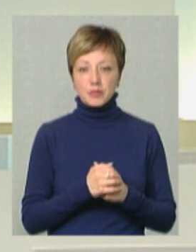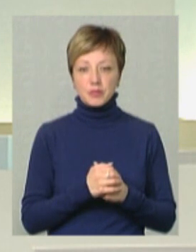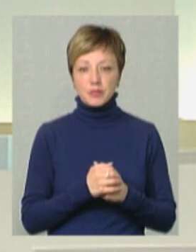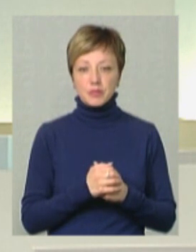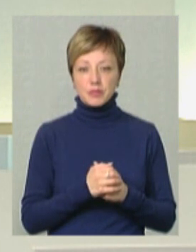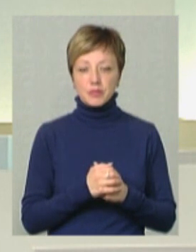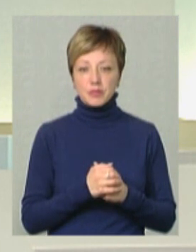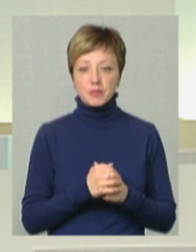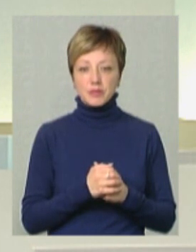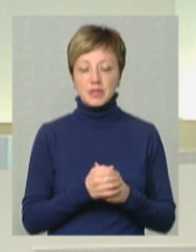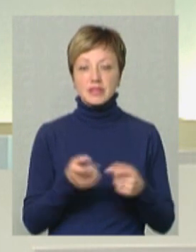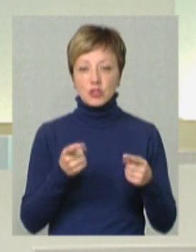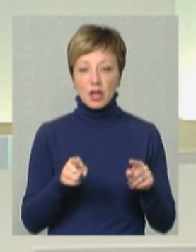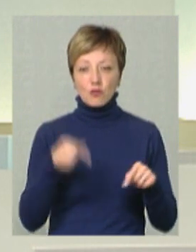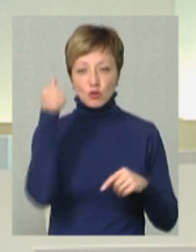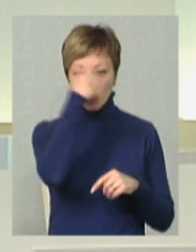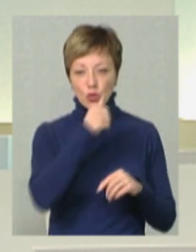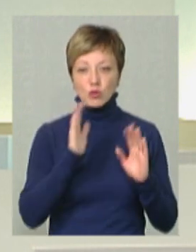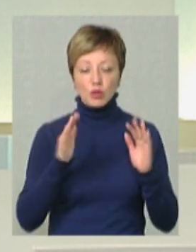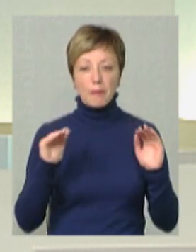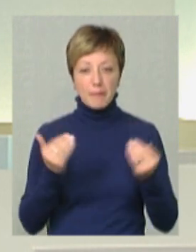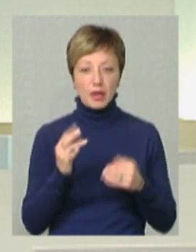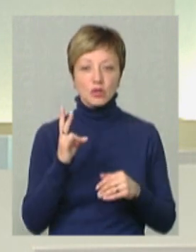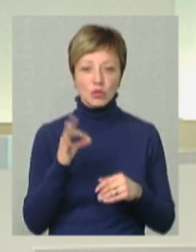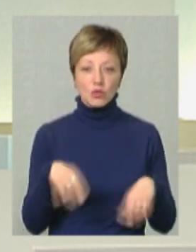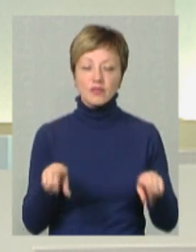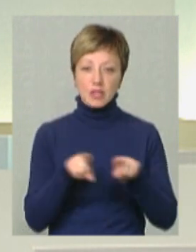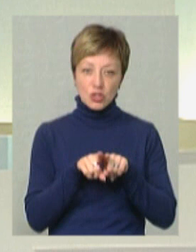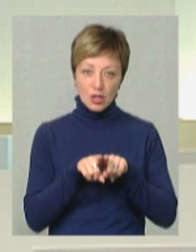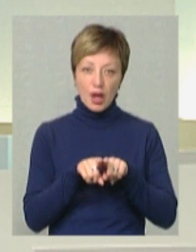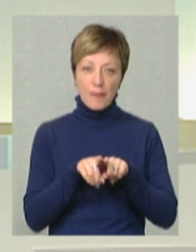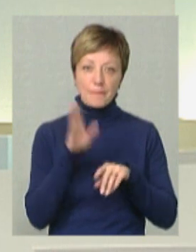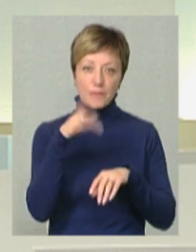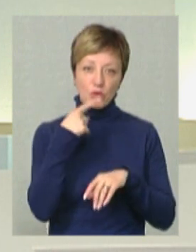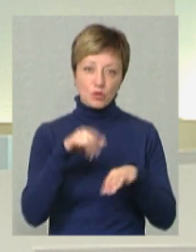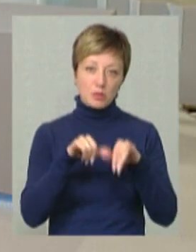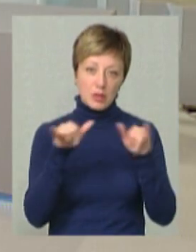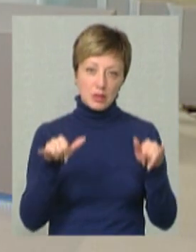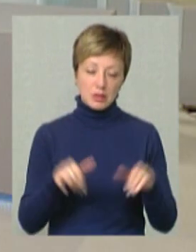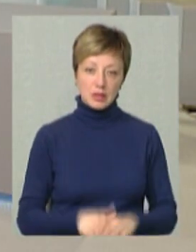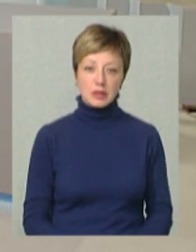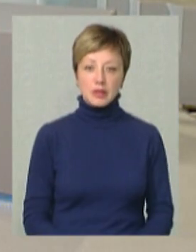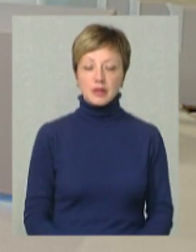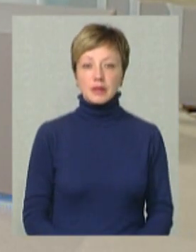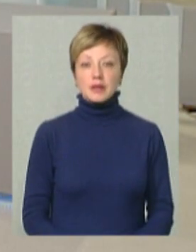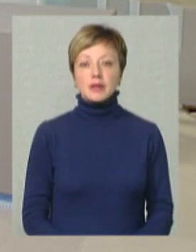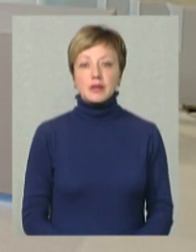звичайно, напевно, в цьому році це буде менше, але ми теж все ж таки прогнозуємо ріст. Певний ріст.